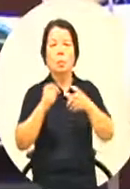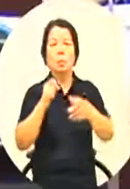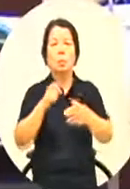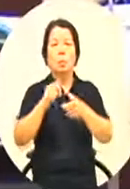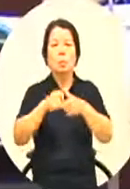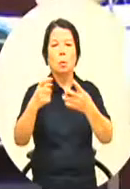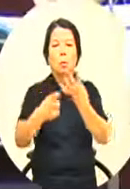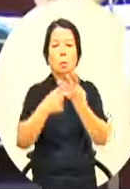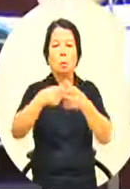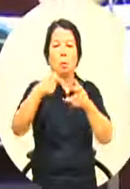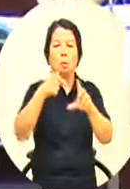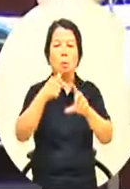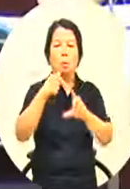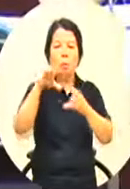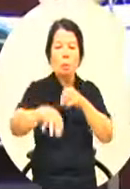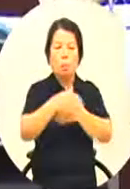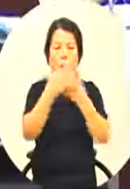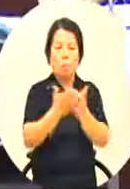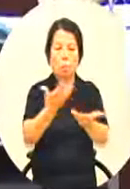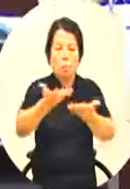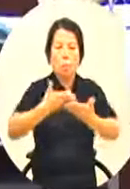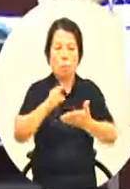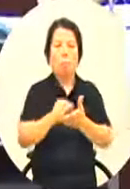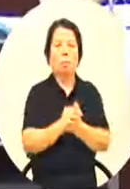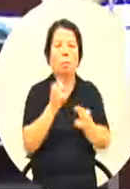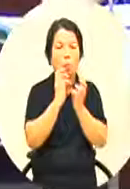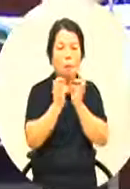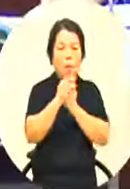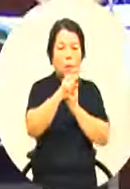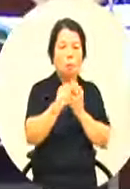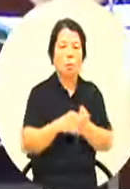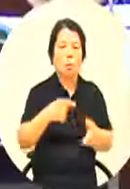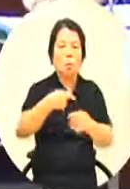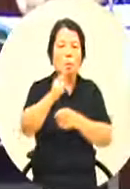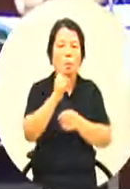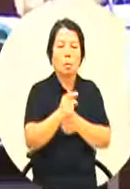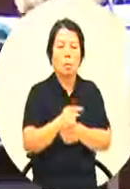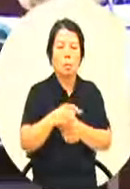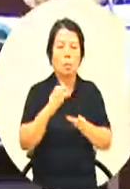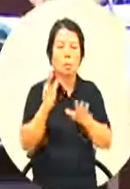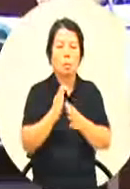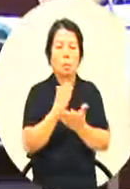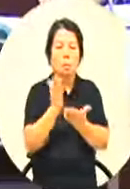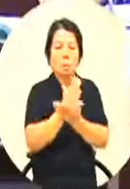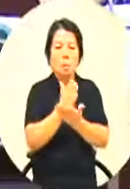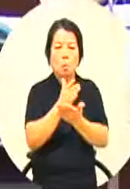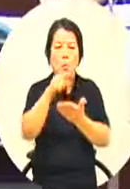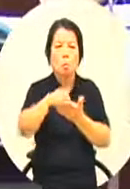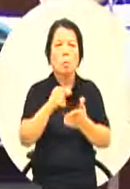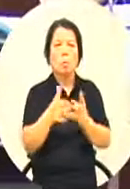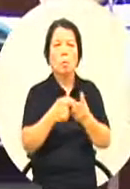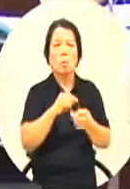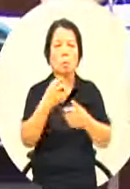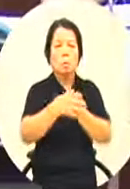大的环境微量毒物研究中心执行这个健康风险评估那另外卫生局也委托河美科技大